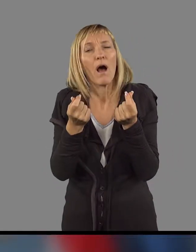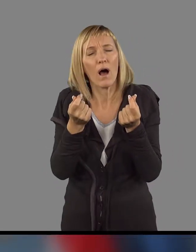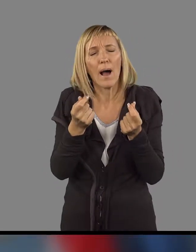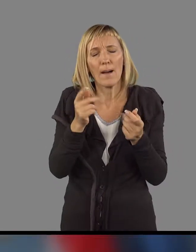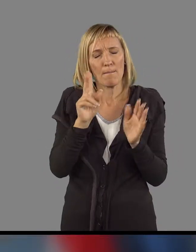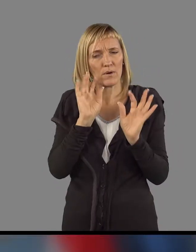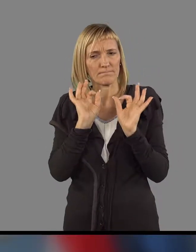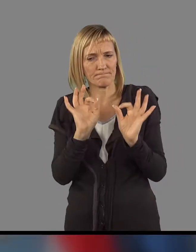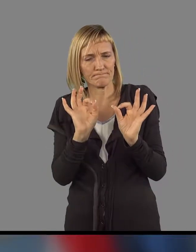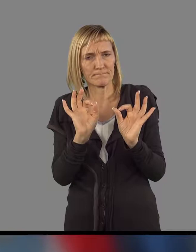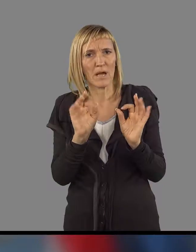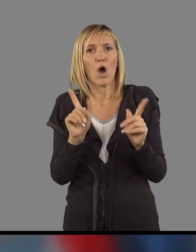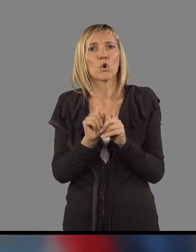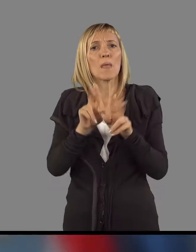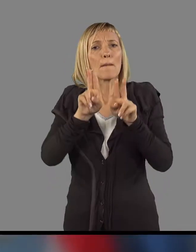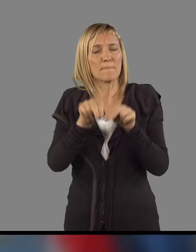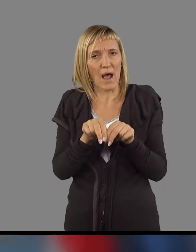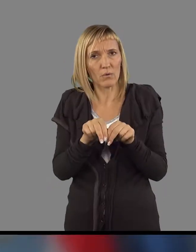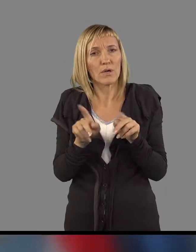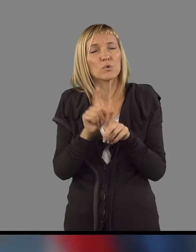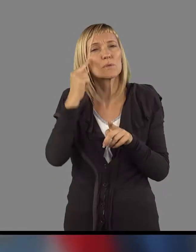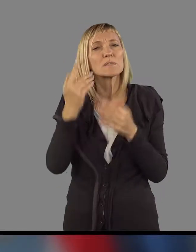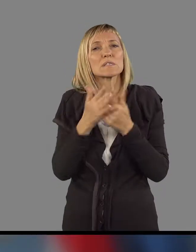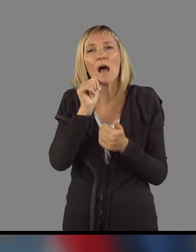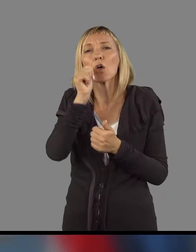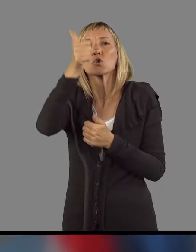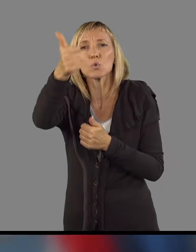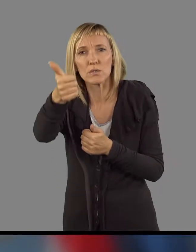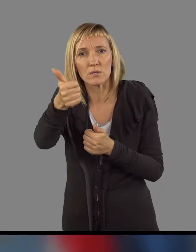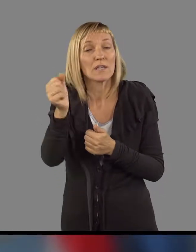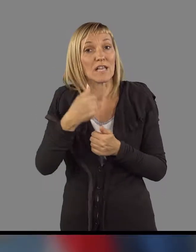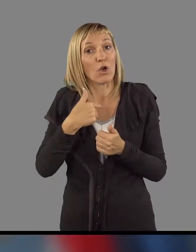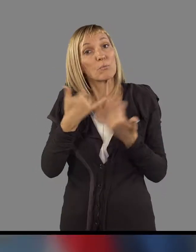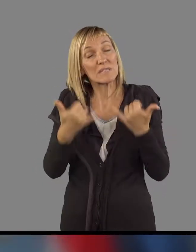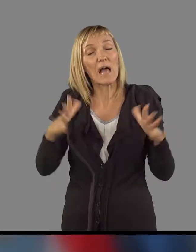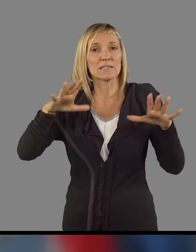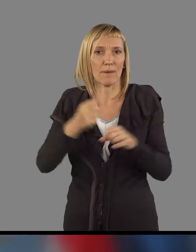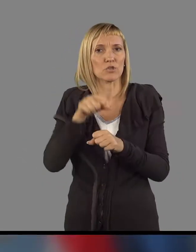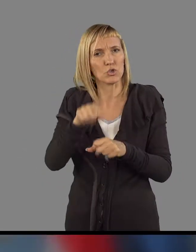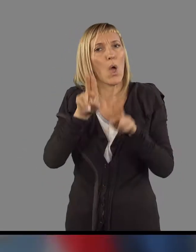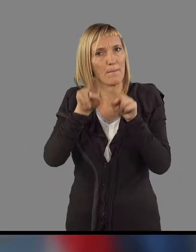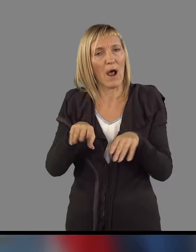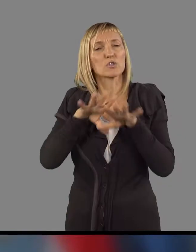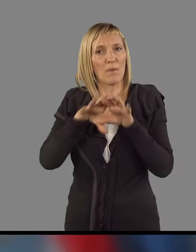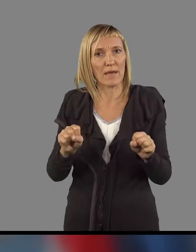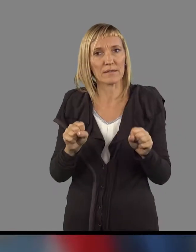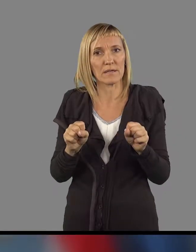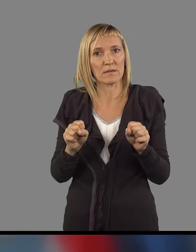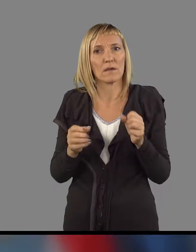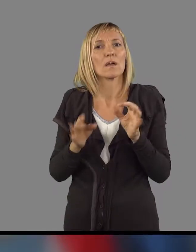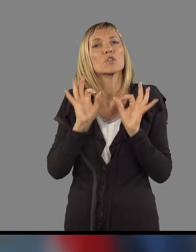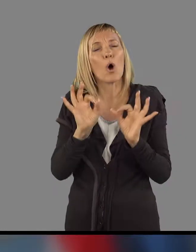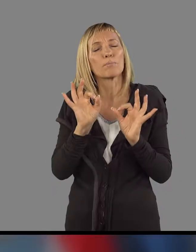jutri. In vi smo v tem delu ravno tako in zato odreagirali. In mislim, da je prav tako, da smo delovali